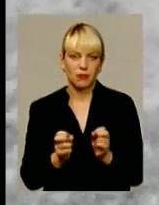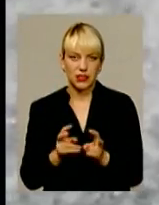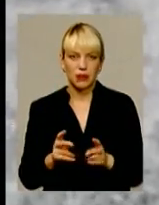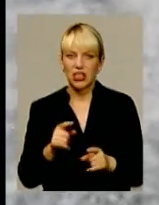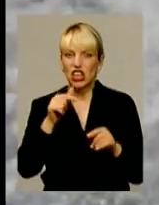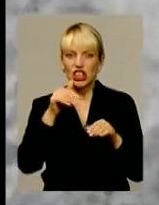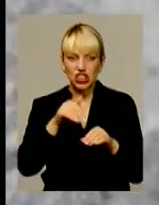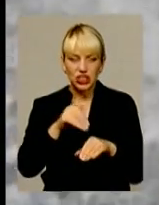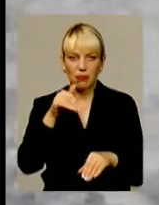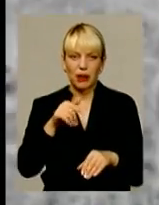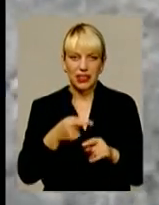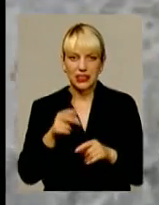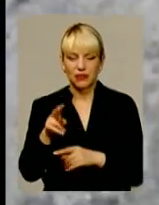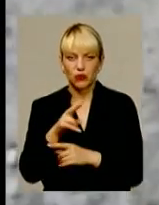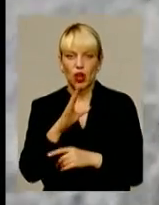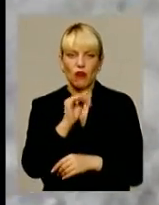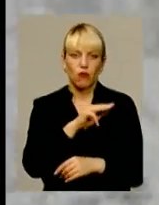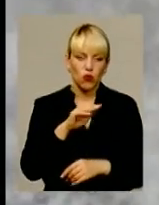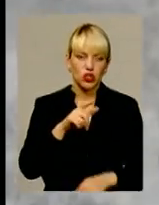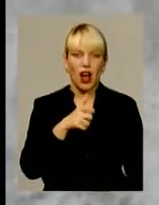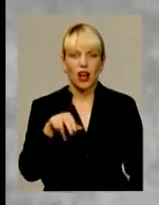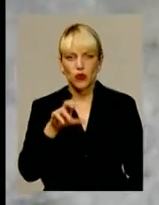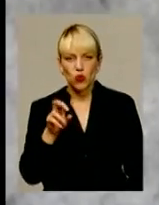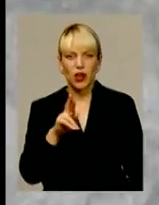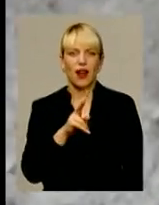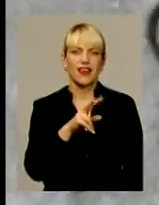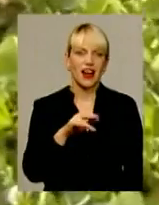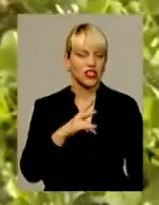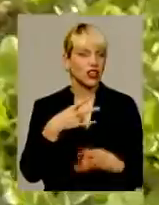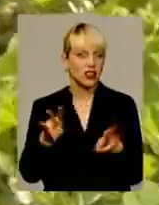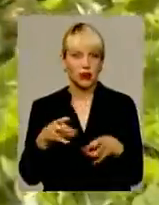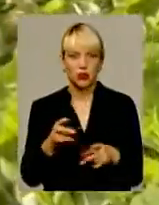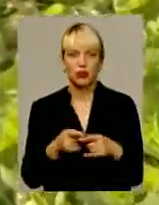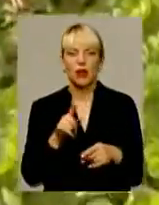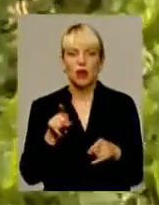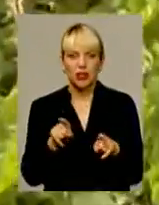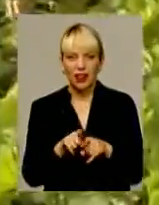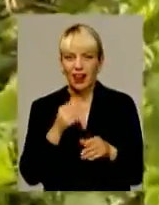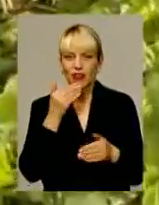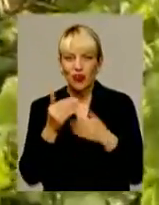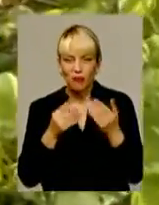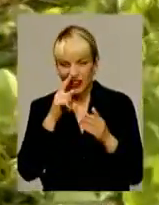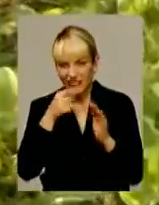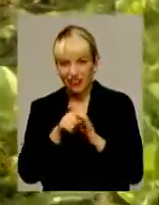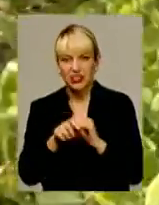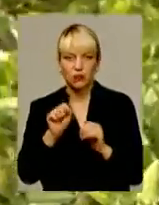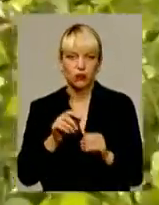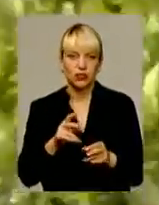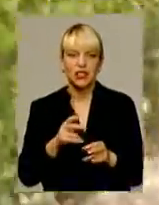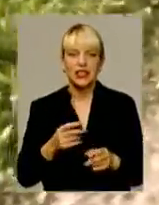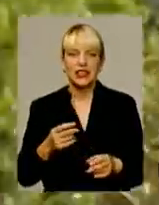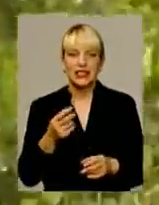провокувати плазуна, будь-тову ж гадюка чи навіть ящерка, не варто. Адже така допитливість може зіграти з вами злий жарт.